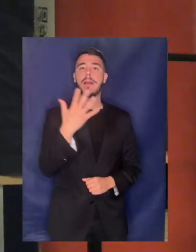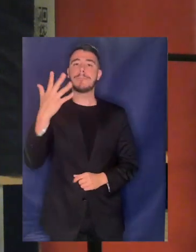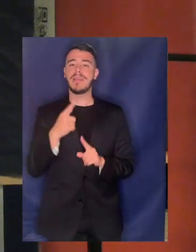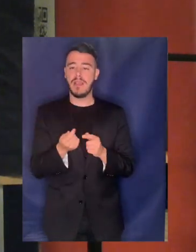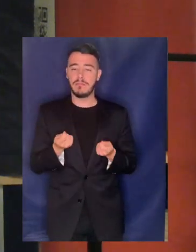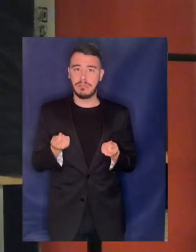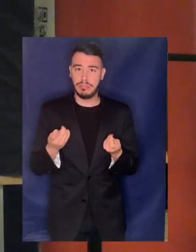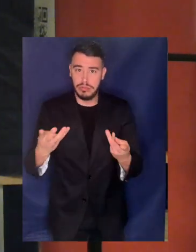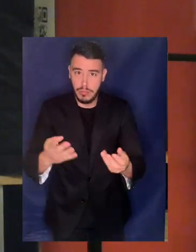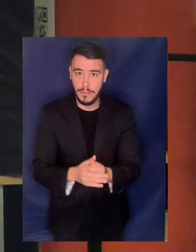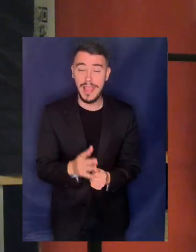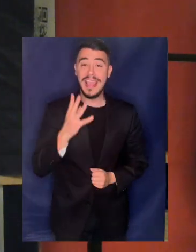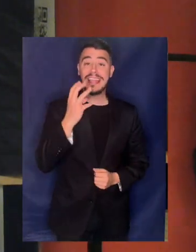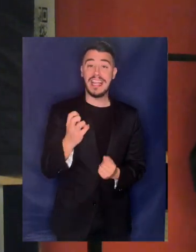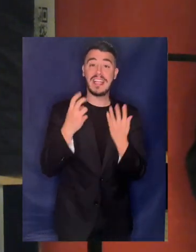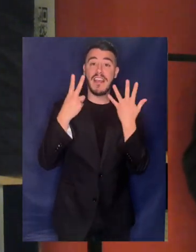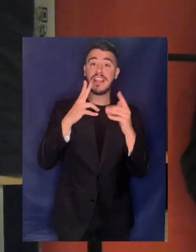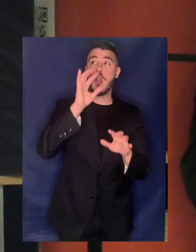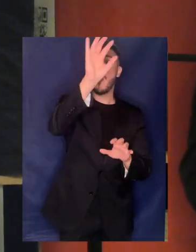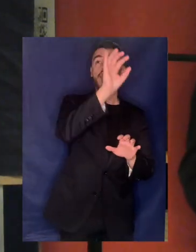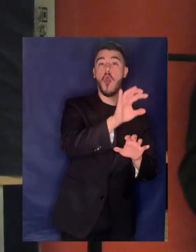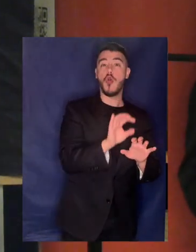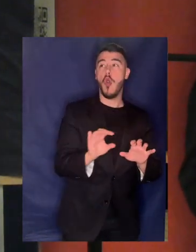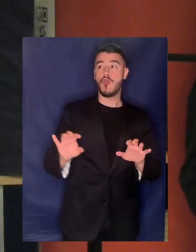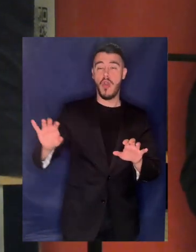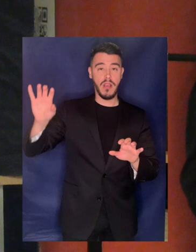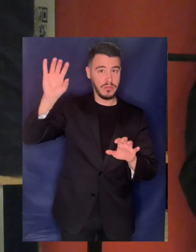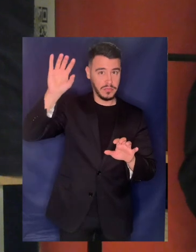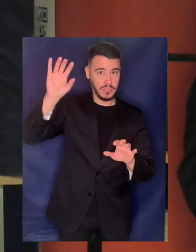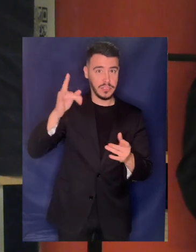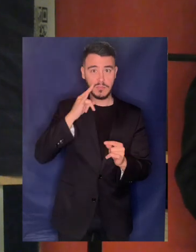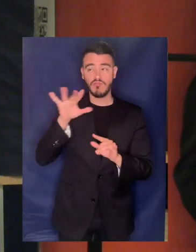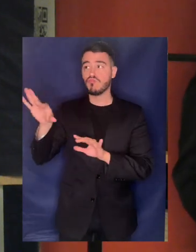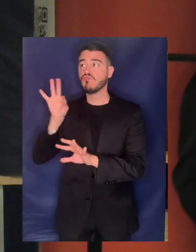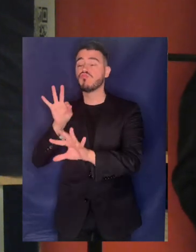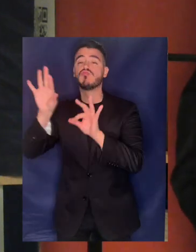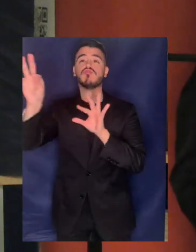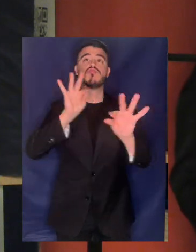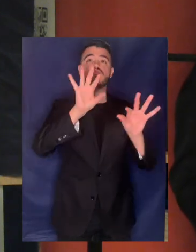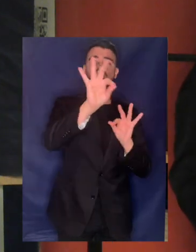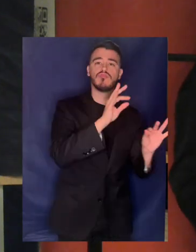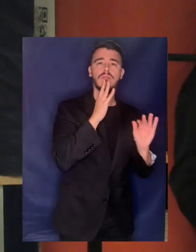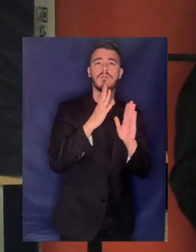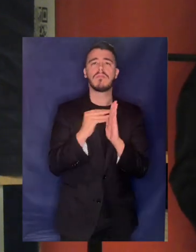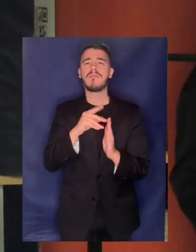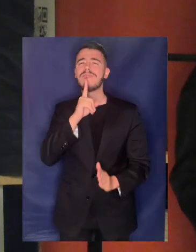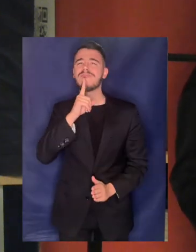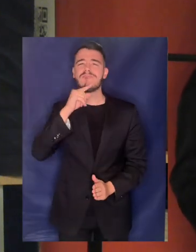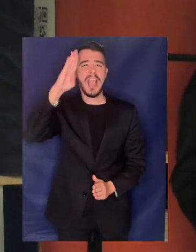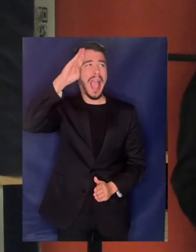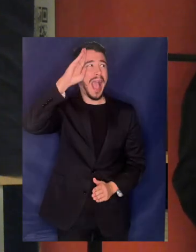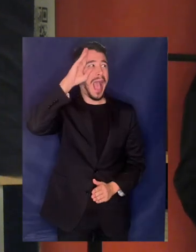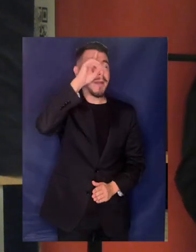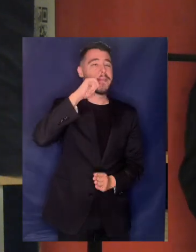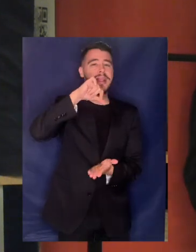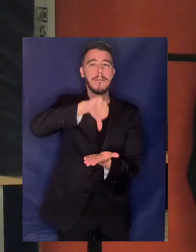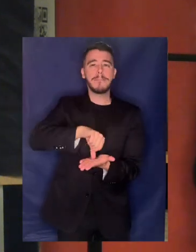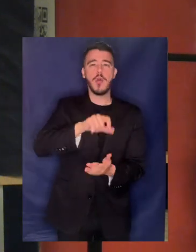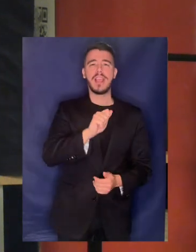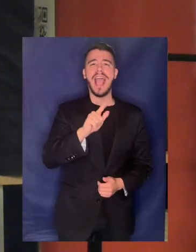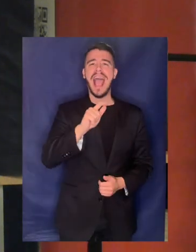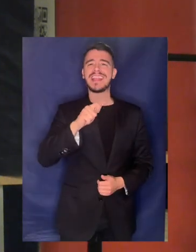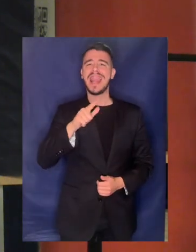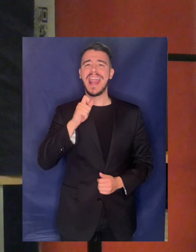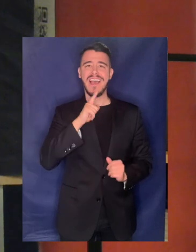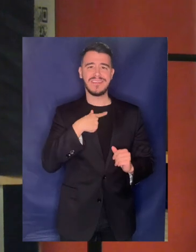37 χώρες επίλεξε έτσι χαρακτηριστικά παραδείγματα όπως είναι η Ατλάντα στα στερεοτυπικά μα ανιχαϊστικά